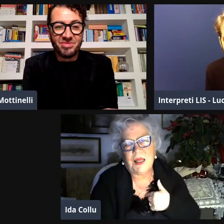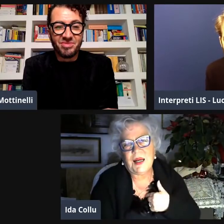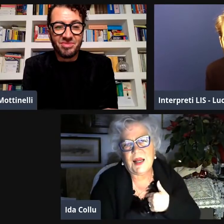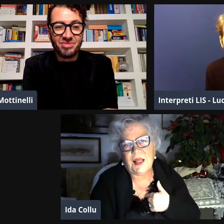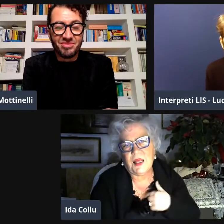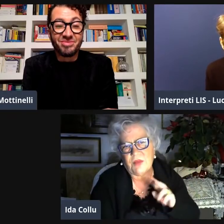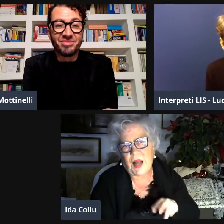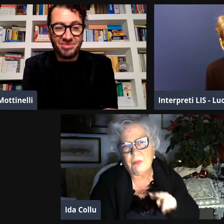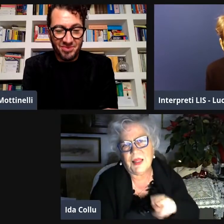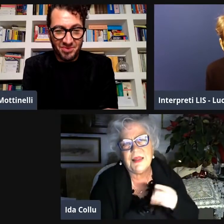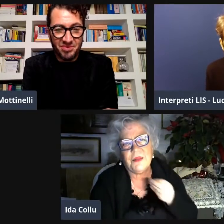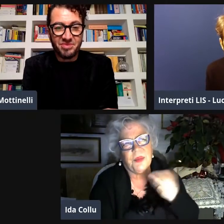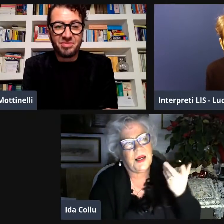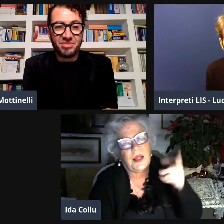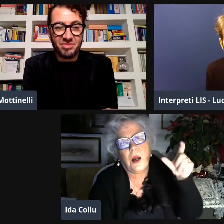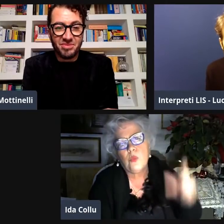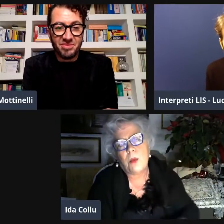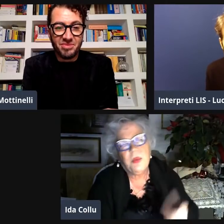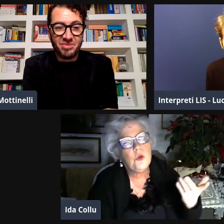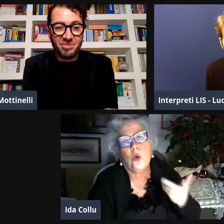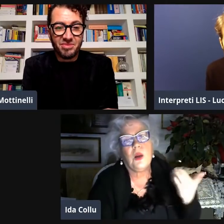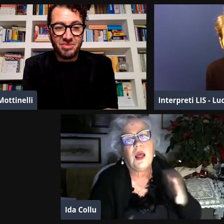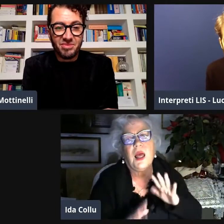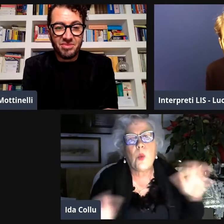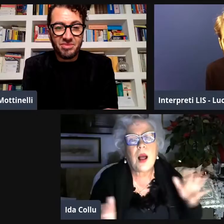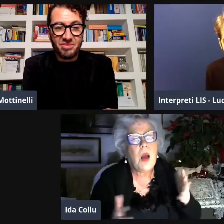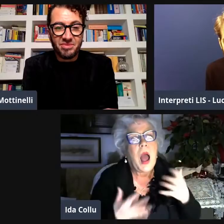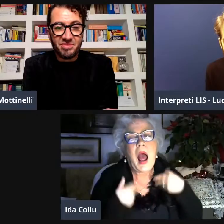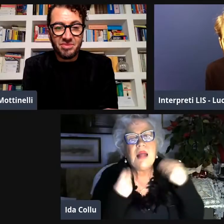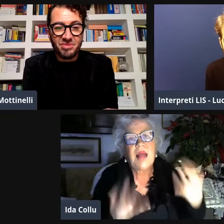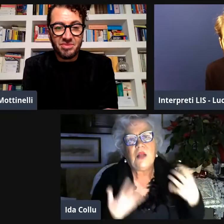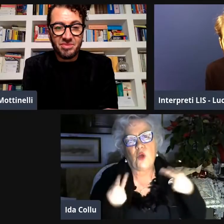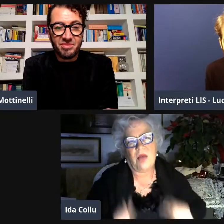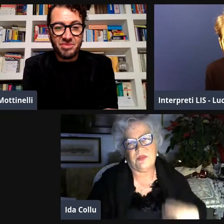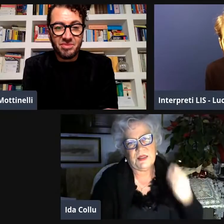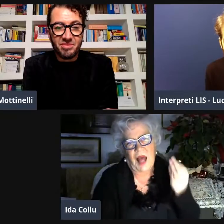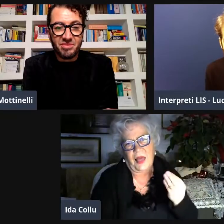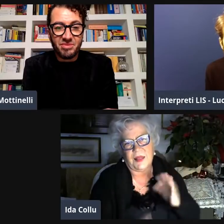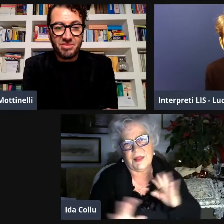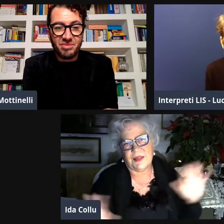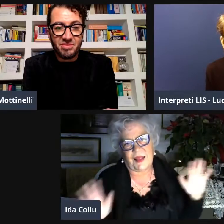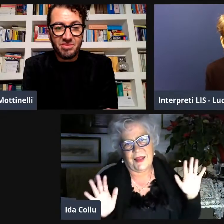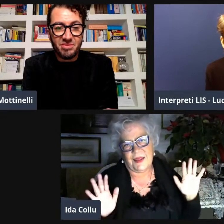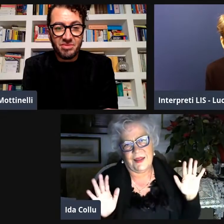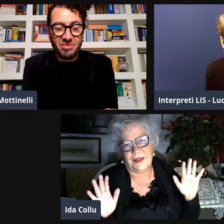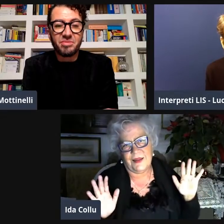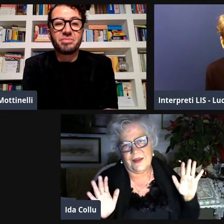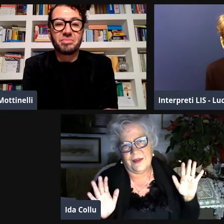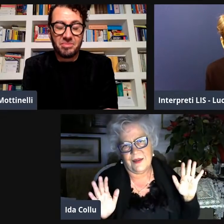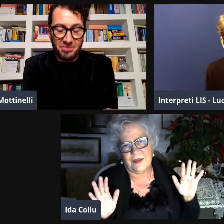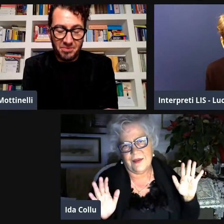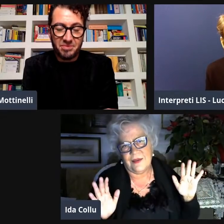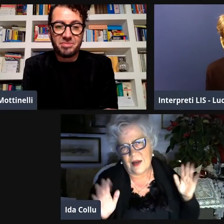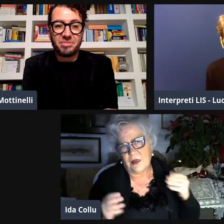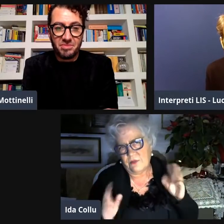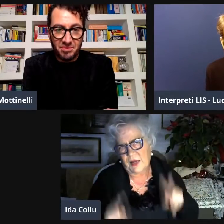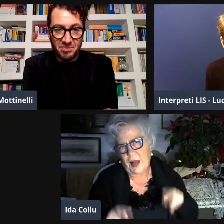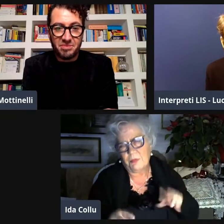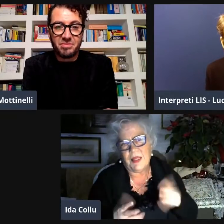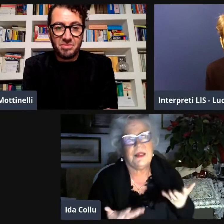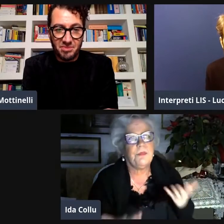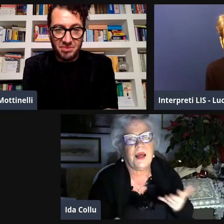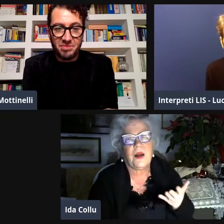pensato questo io volevo bene a Cesare Magarotto ha dato la vita per l'ENS